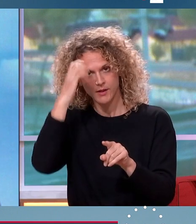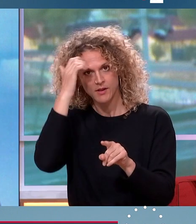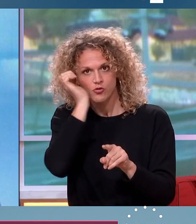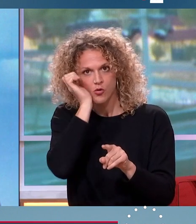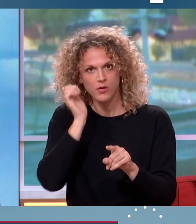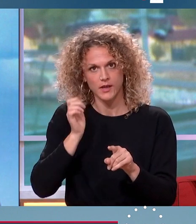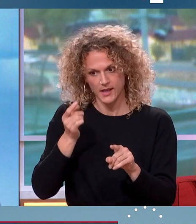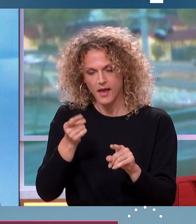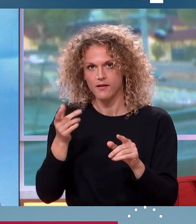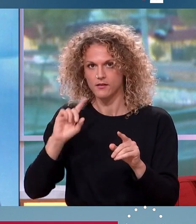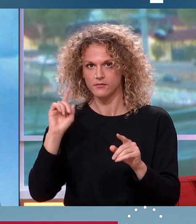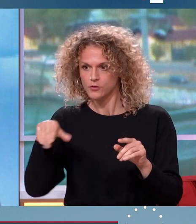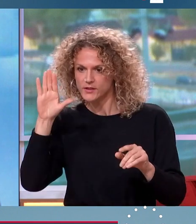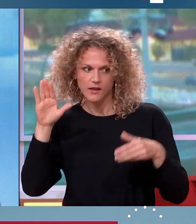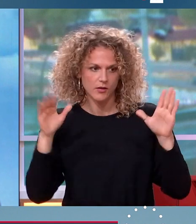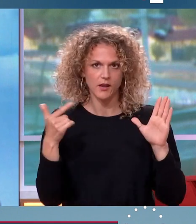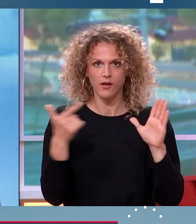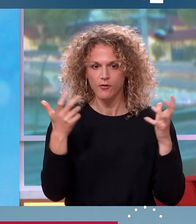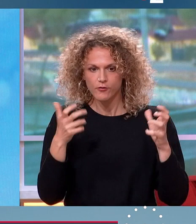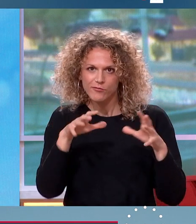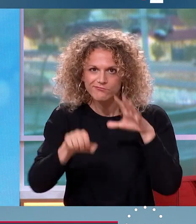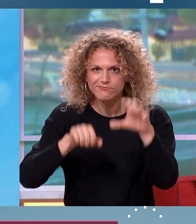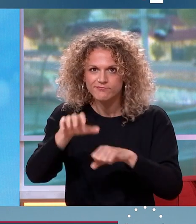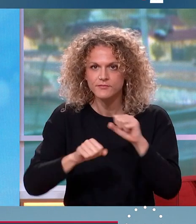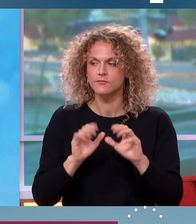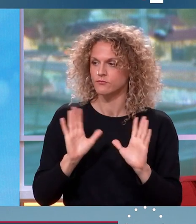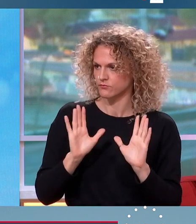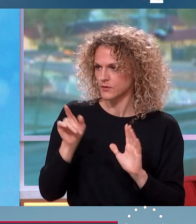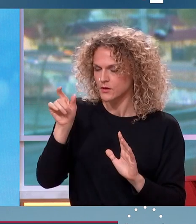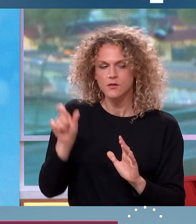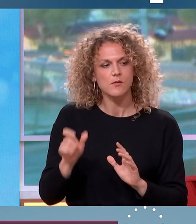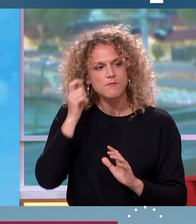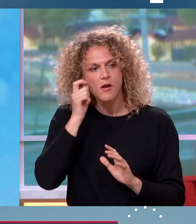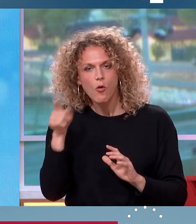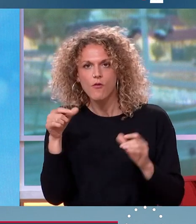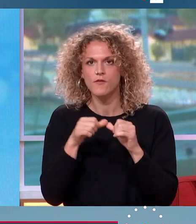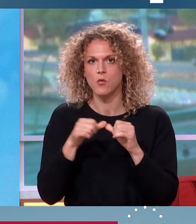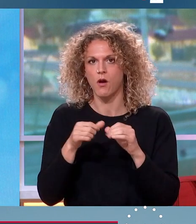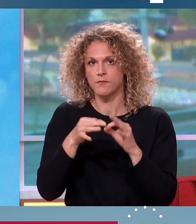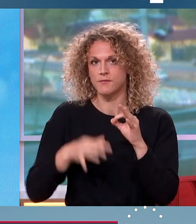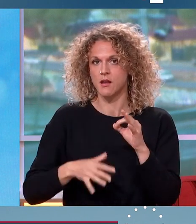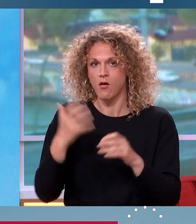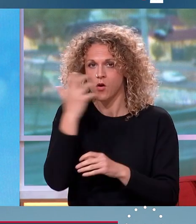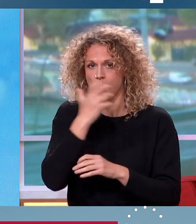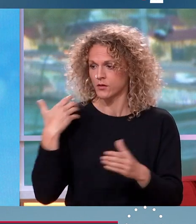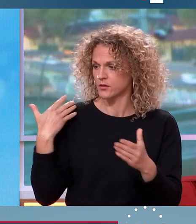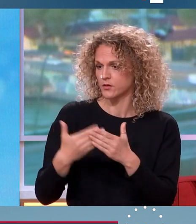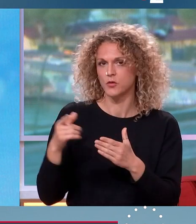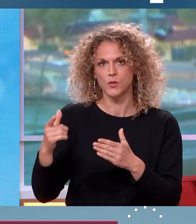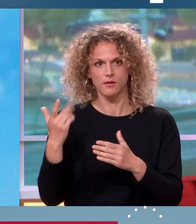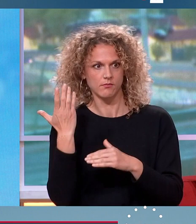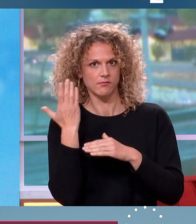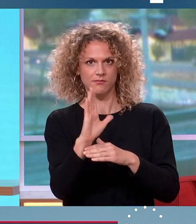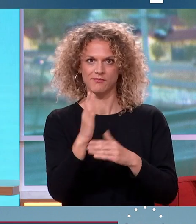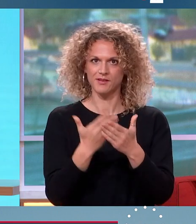conquérir cet électorat aujourd'hui. Non, M. Macron en réalité vient nous dire, écoutez, j'ai un bilan qui est catastrophique, il est tellement catastrophique, je n'ose pas le présenter.